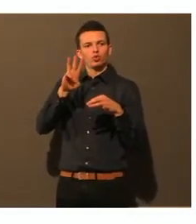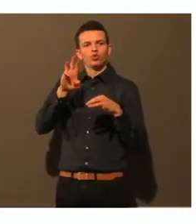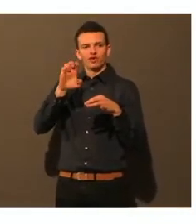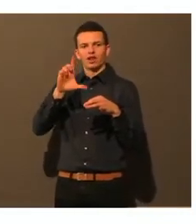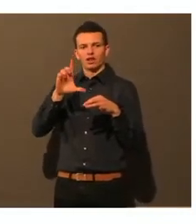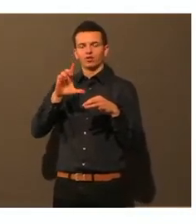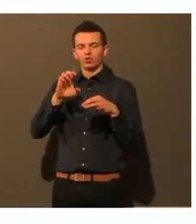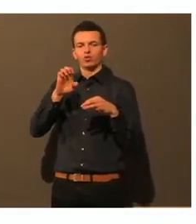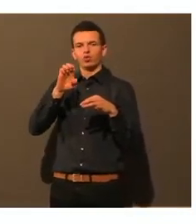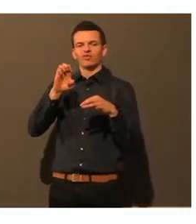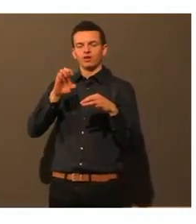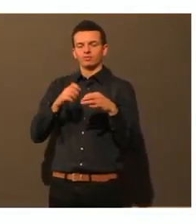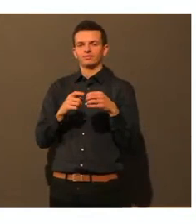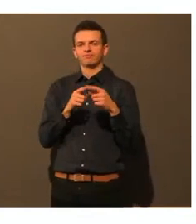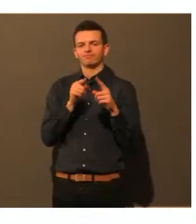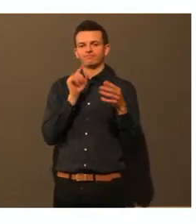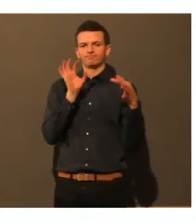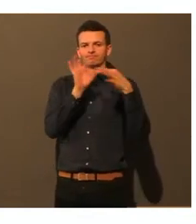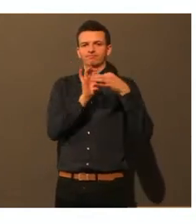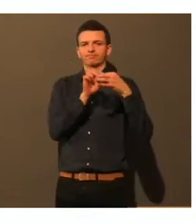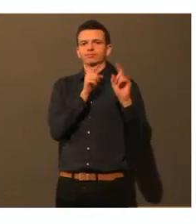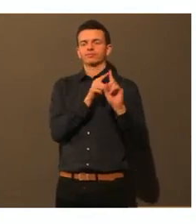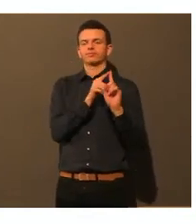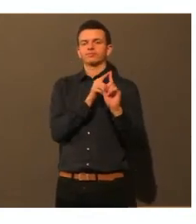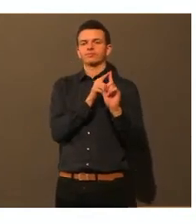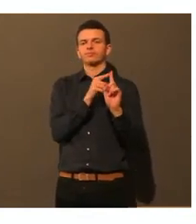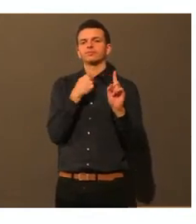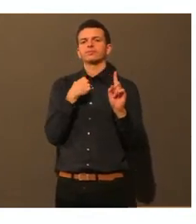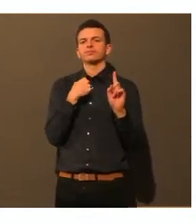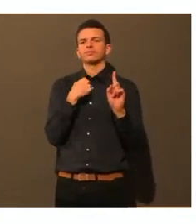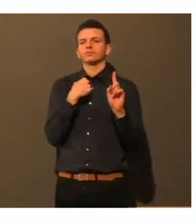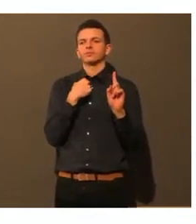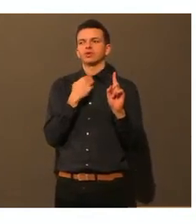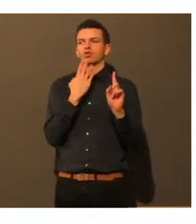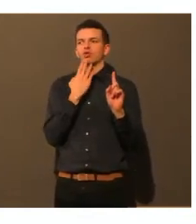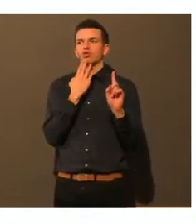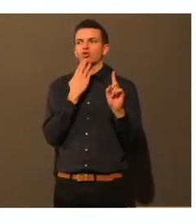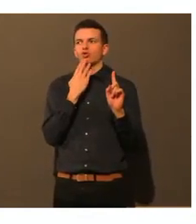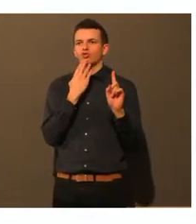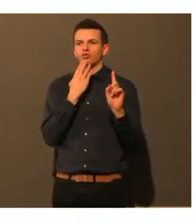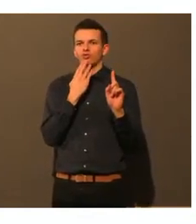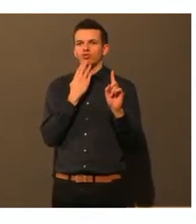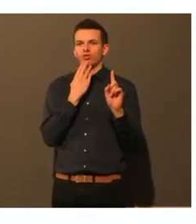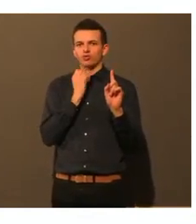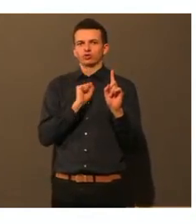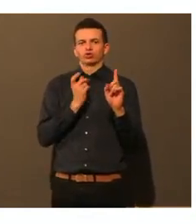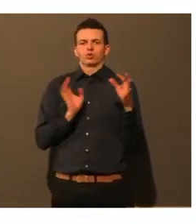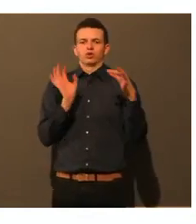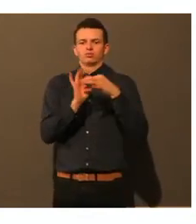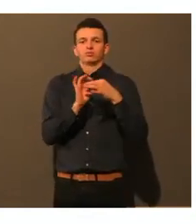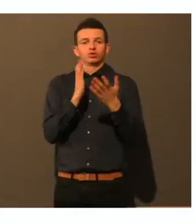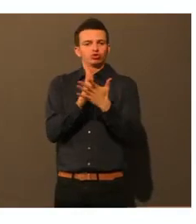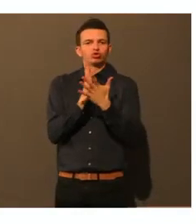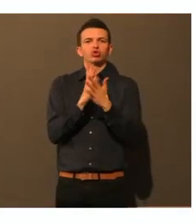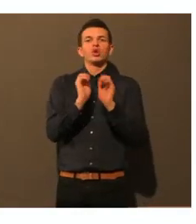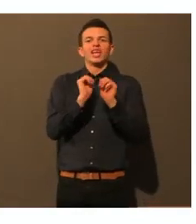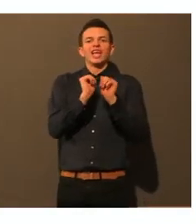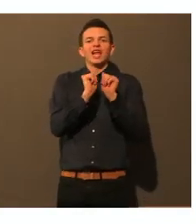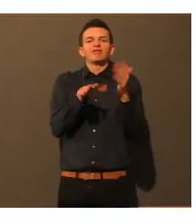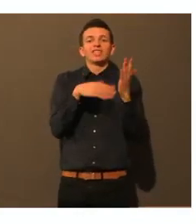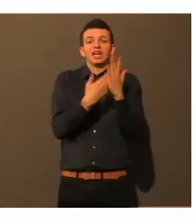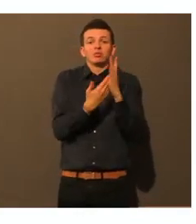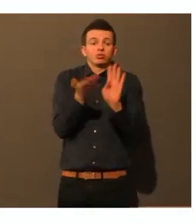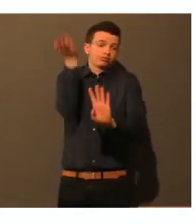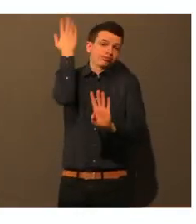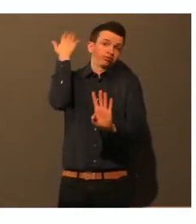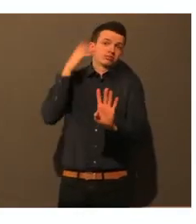es ja sehr viele tolle Angebote, die, glaube ich, dann jetzt während dem Sommer entweder eingeschlafen sind oder eingestampft oder man hat sie vergessen. deswegen war auch